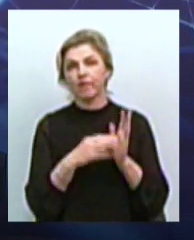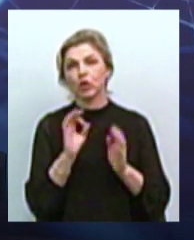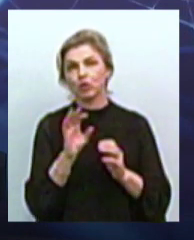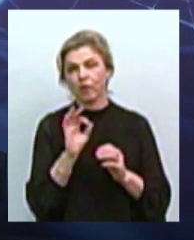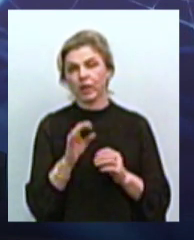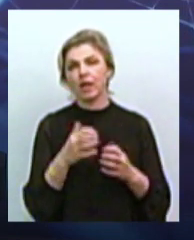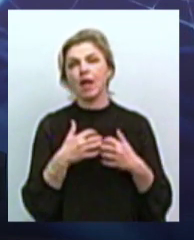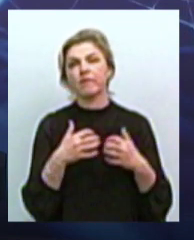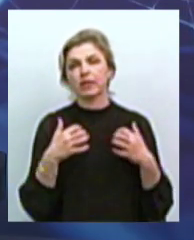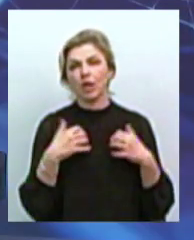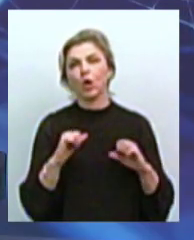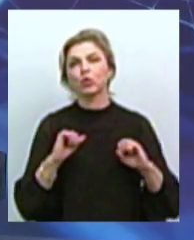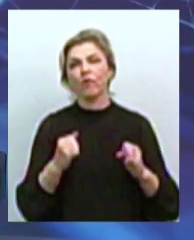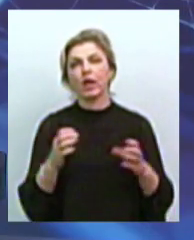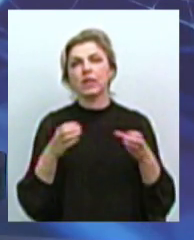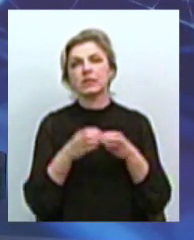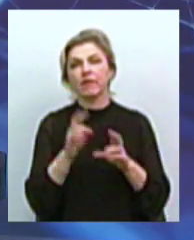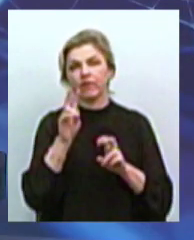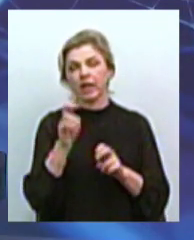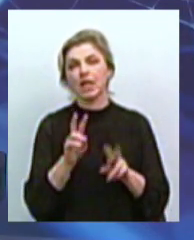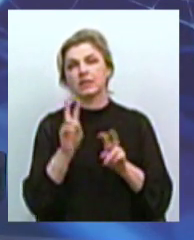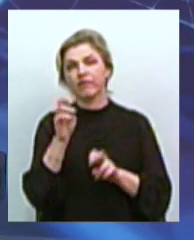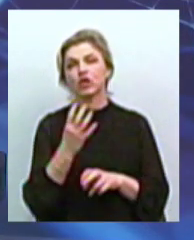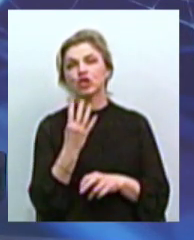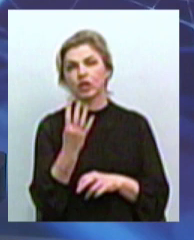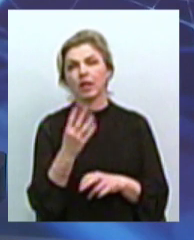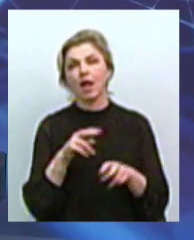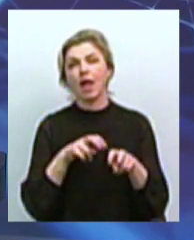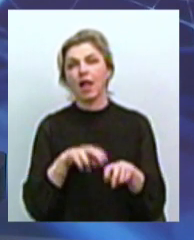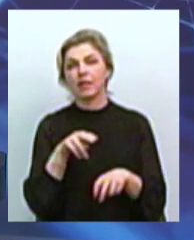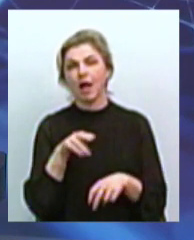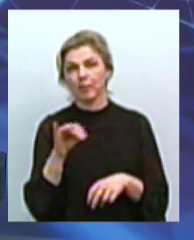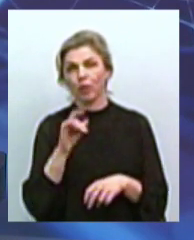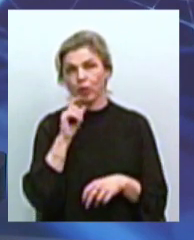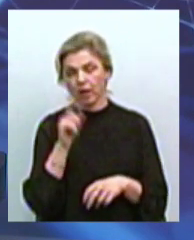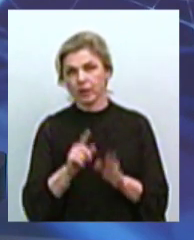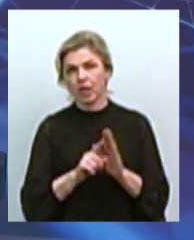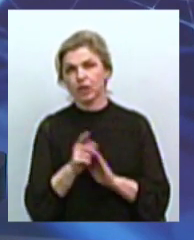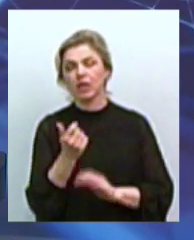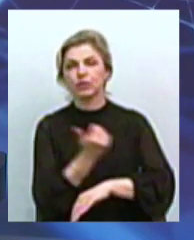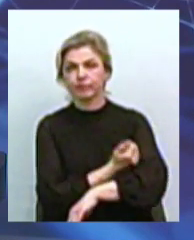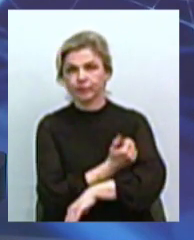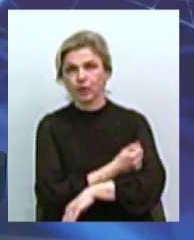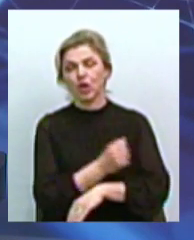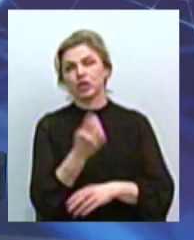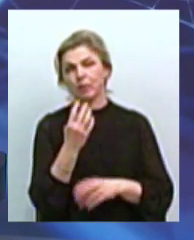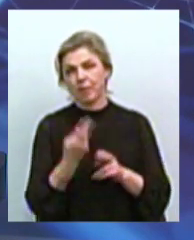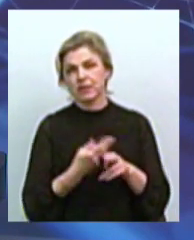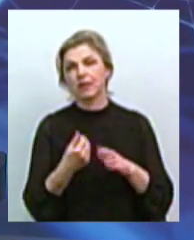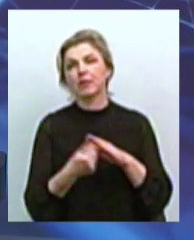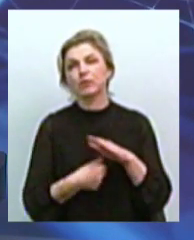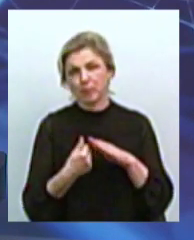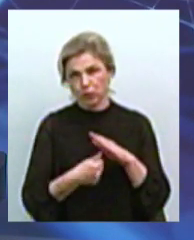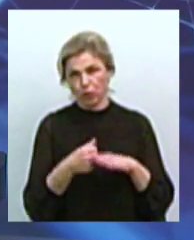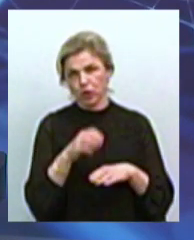Товариства з обмеженою відповідальністю 4 лапи Україна розпочали стерилізувати безпритульних тварин. Чому до міста